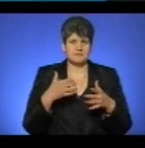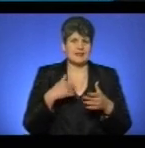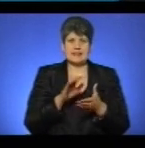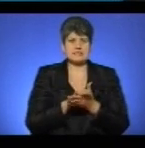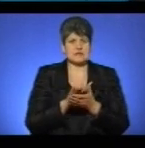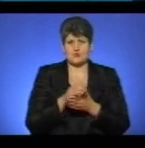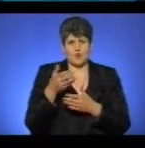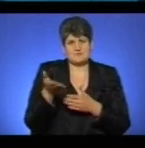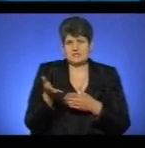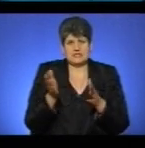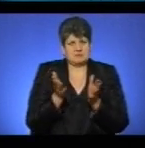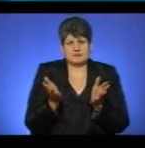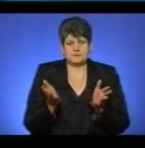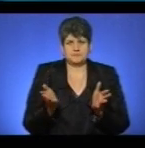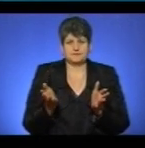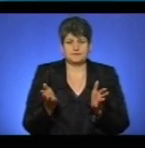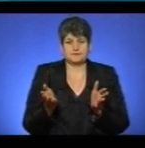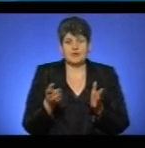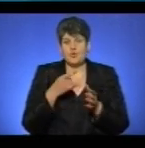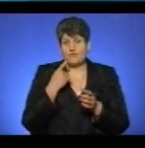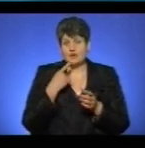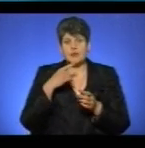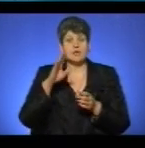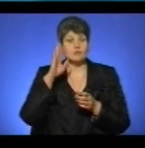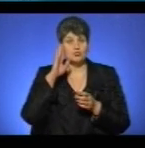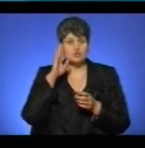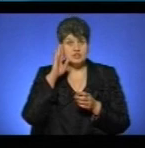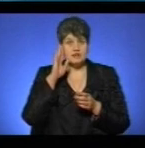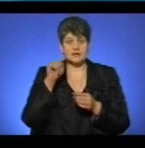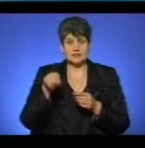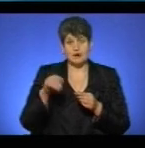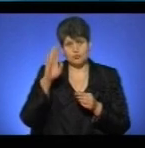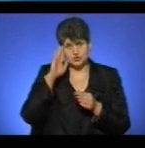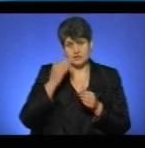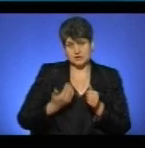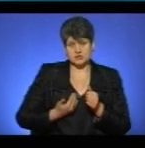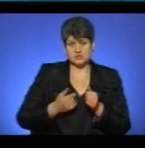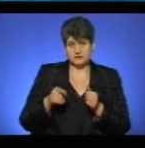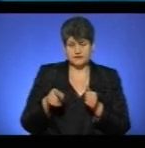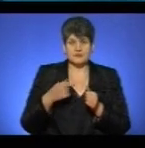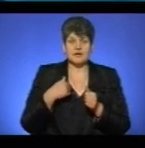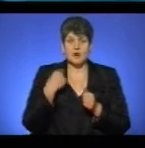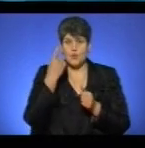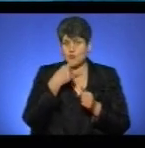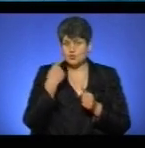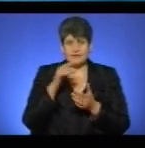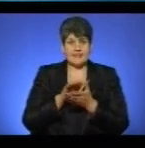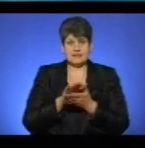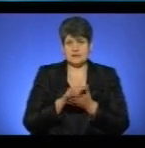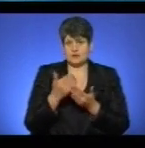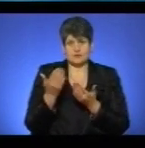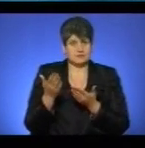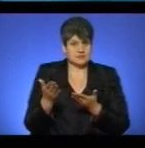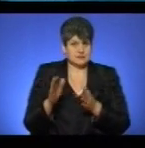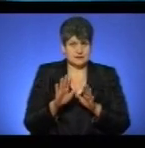з ним. Ми не знайомі. Казали, мужчина там проживає. Але я з ним особисто не знайома